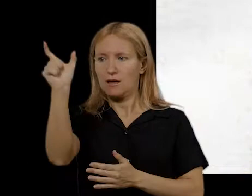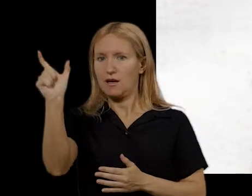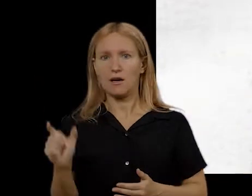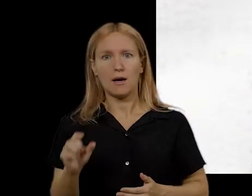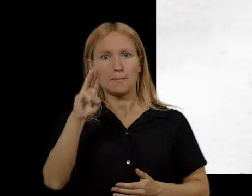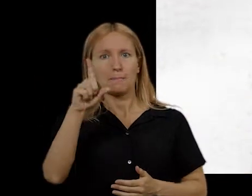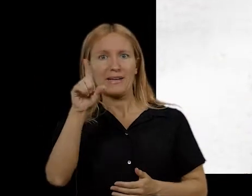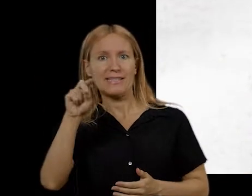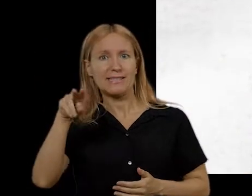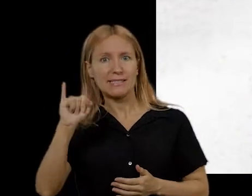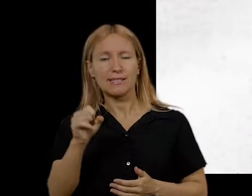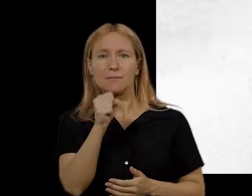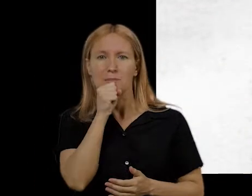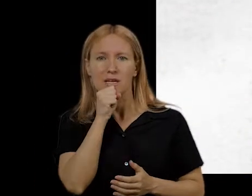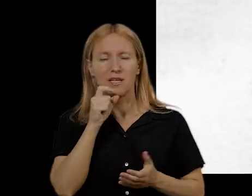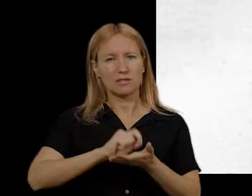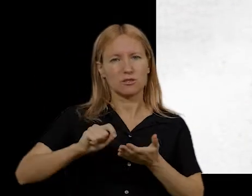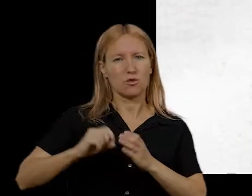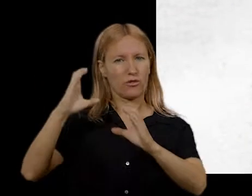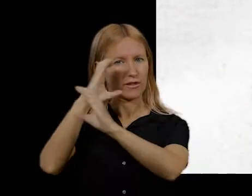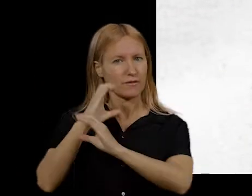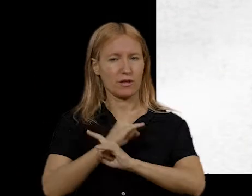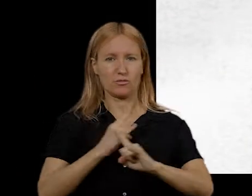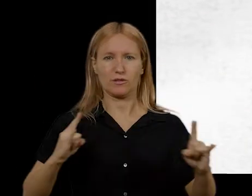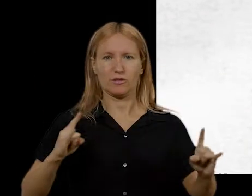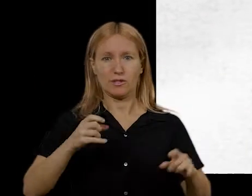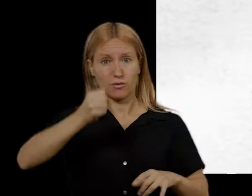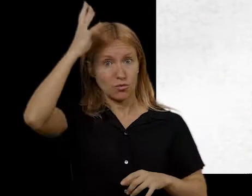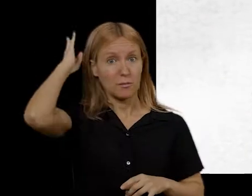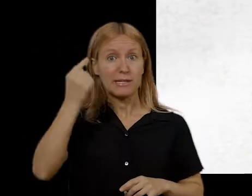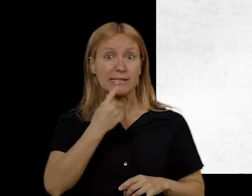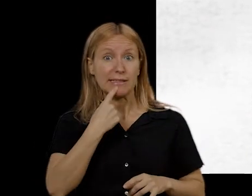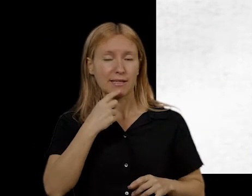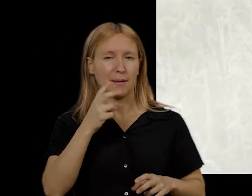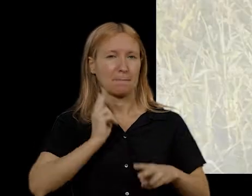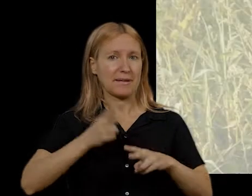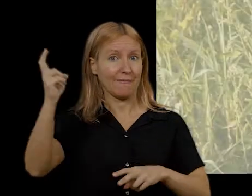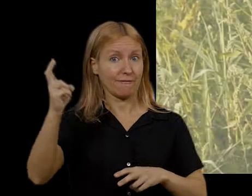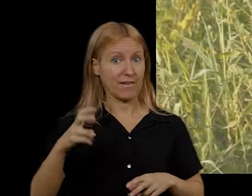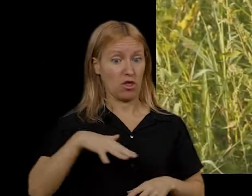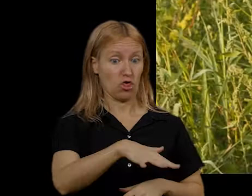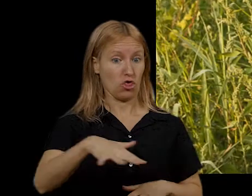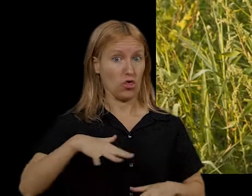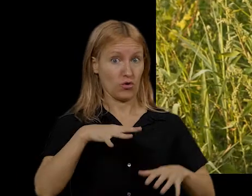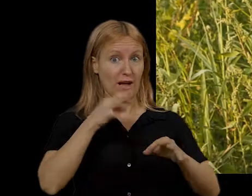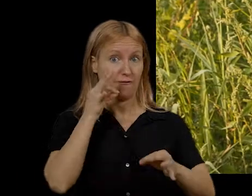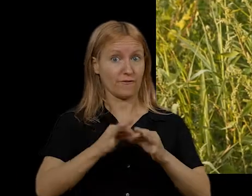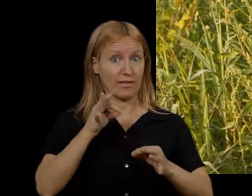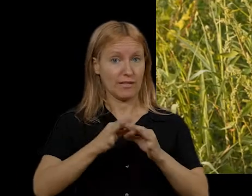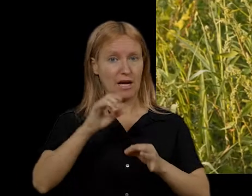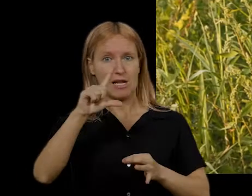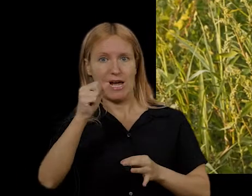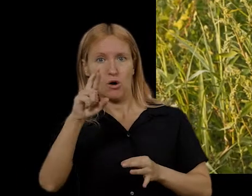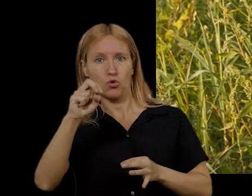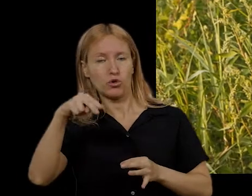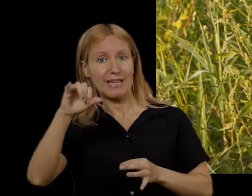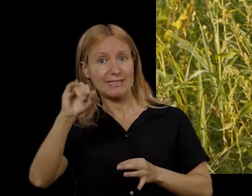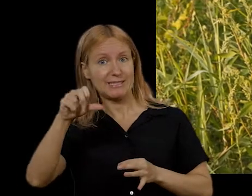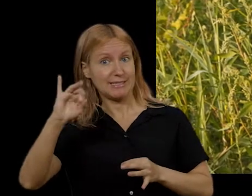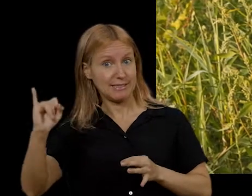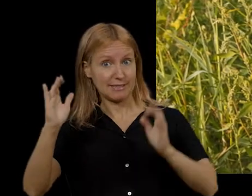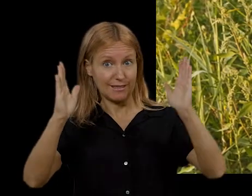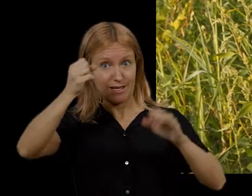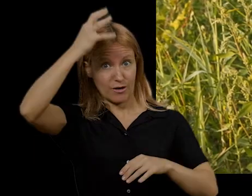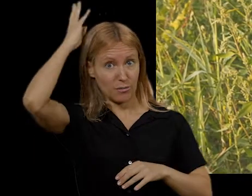Fins i tot, Plini el Vell, escriptor, científic i naturalista romà, deia que els vins provenents de les vinyes lauronensis, que era com es